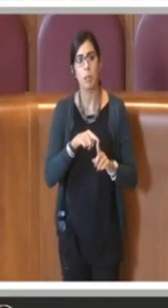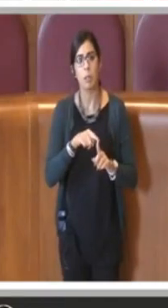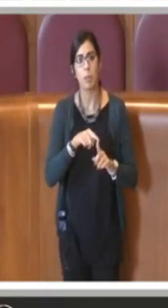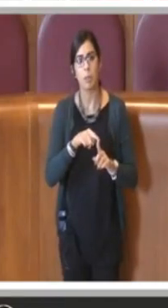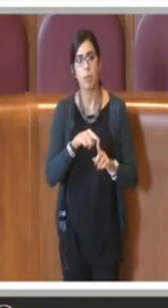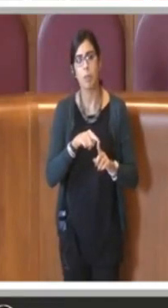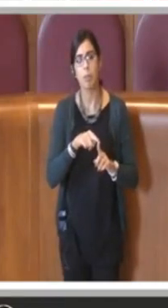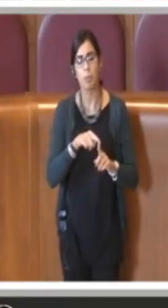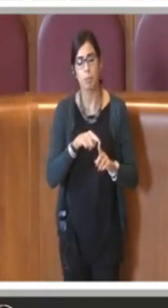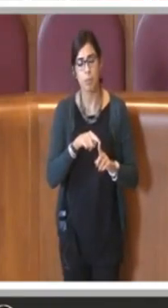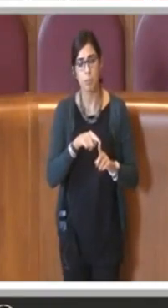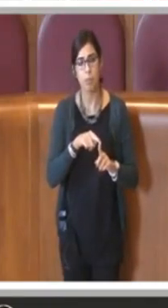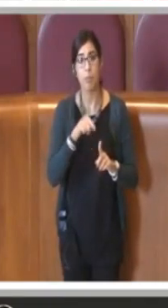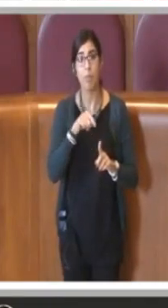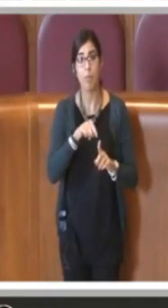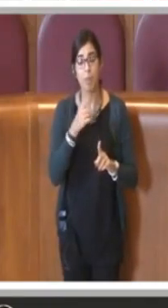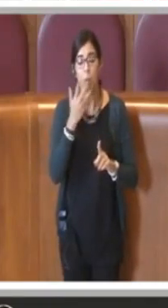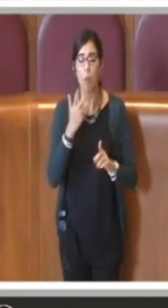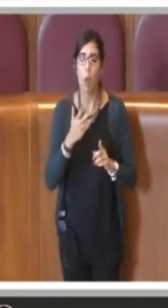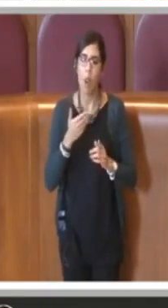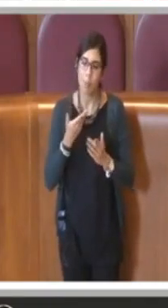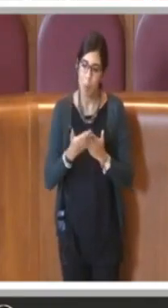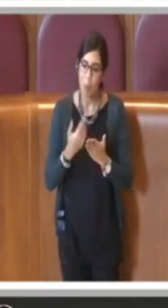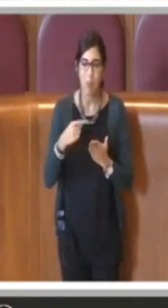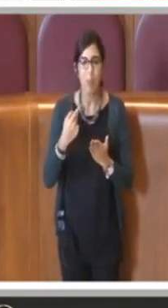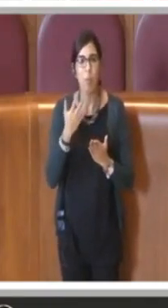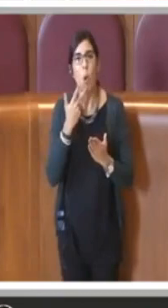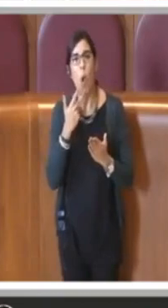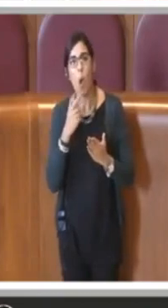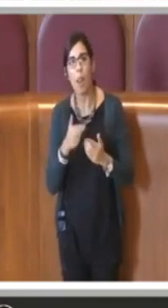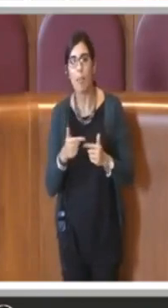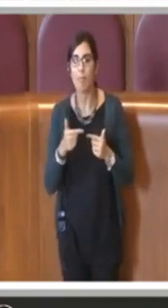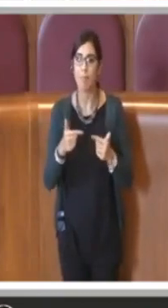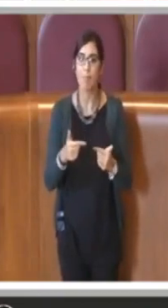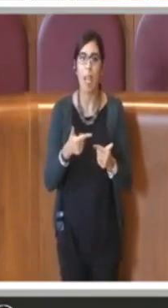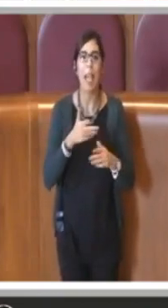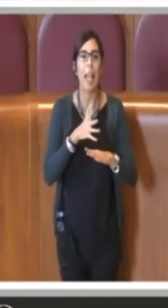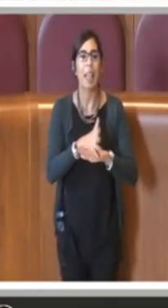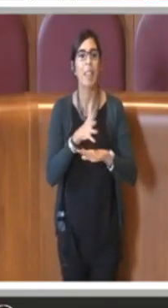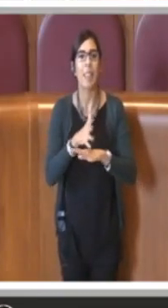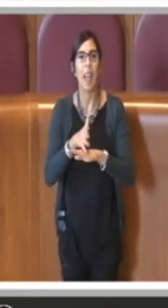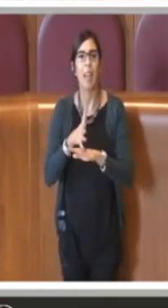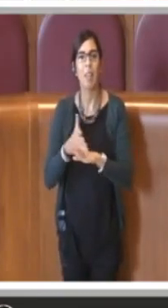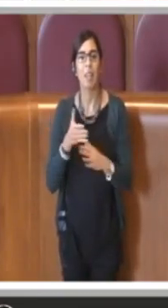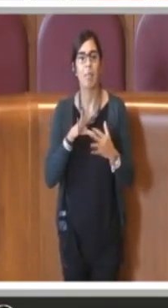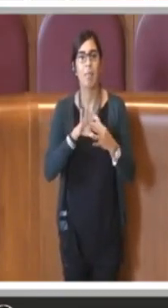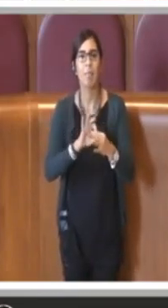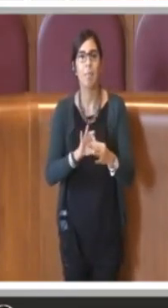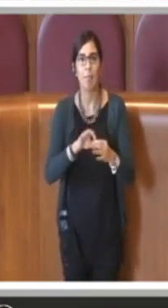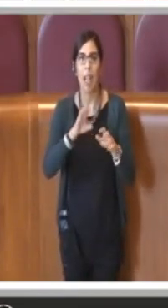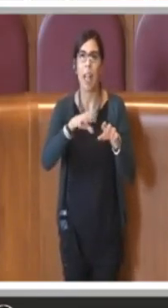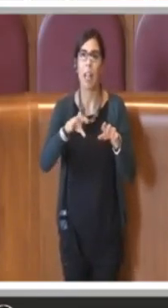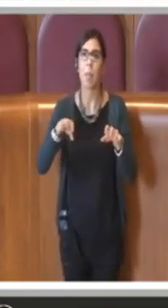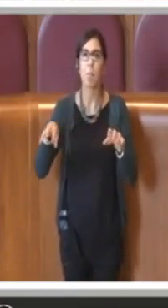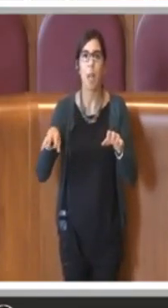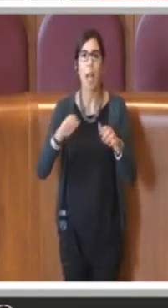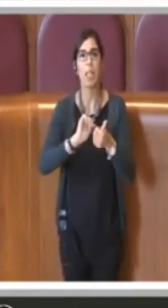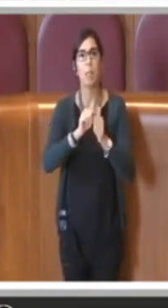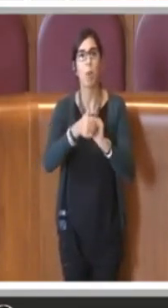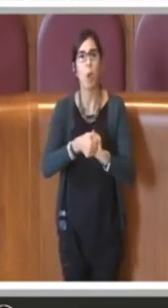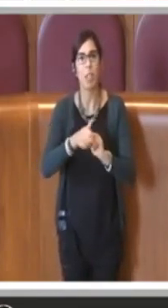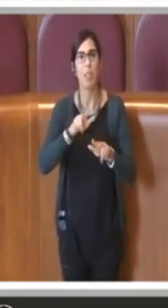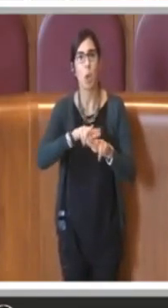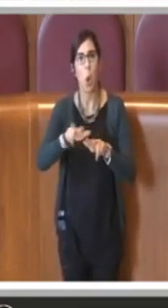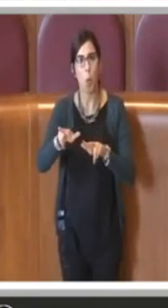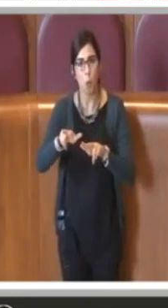proporre degli interventi destinati agli impianti sportivi comunali e ai